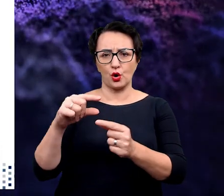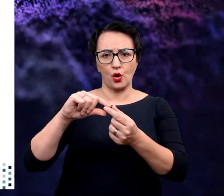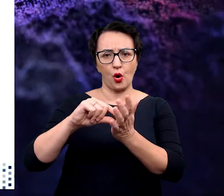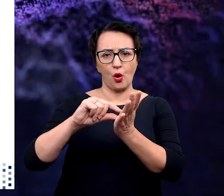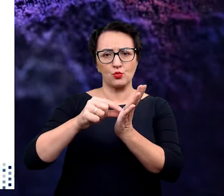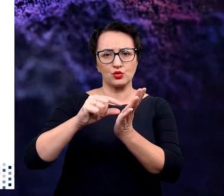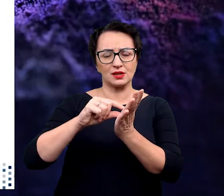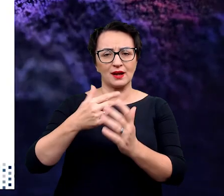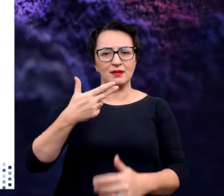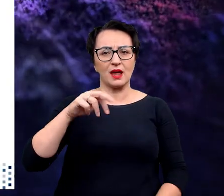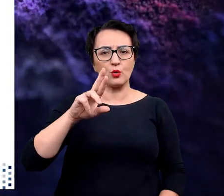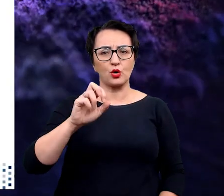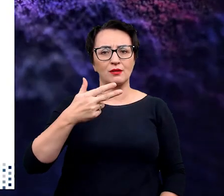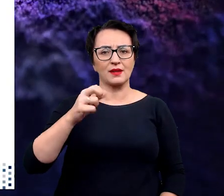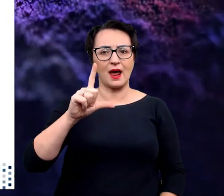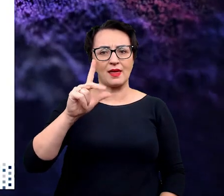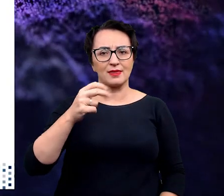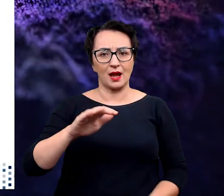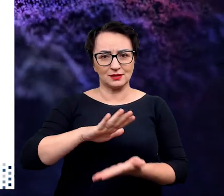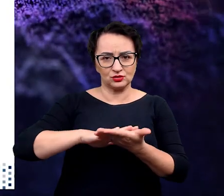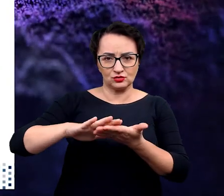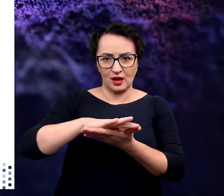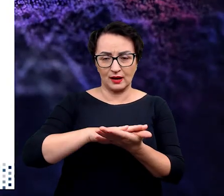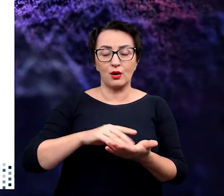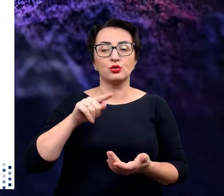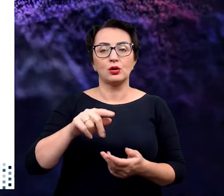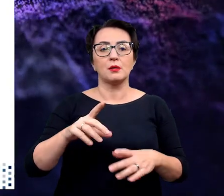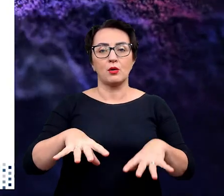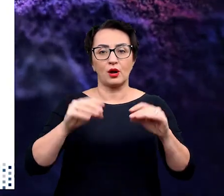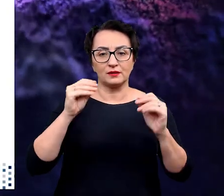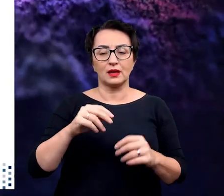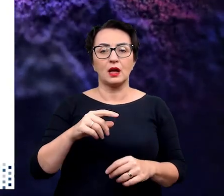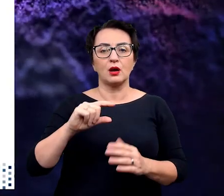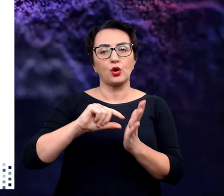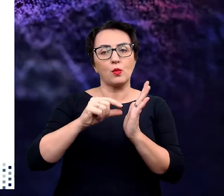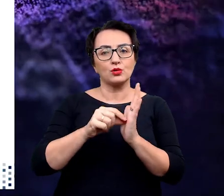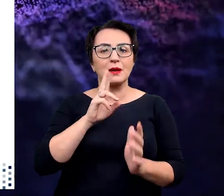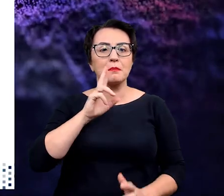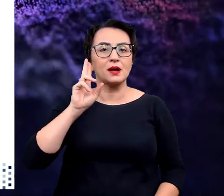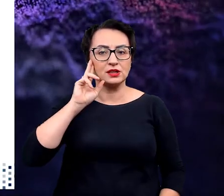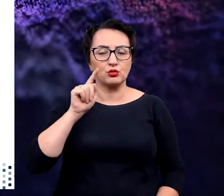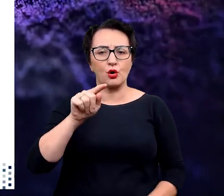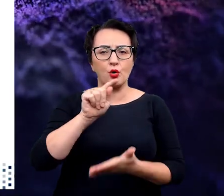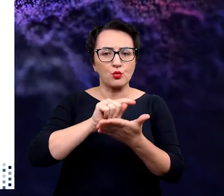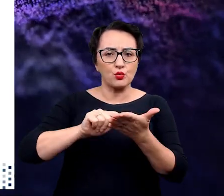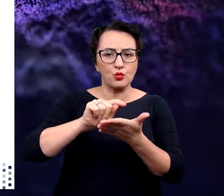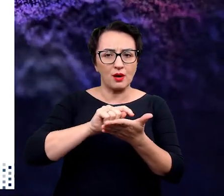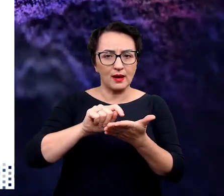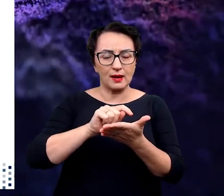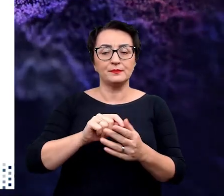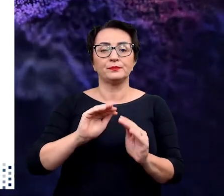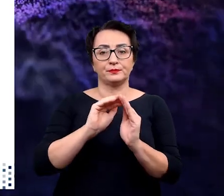wygląda wzrost takiej komórki neuronalnej na szalce? Najpierw mamy do czynienia z neuralną komórką macierzystą, czyli taką